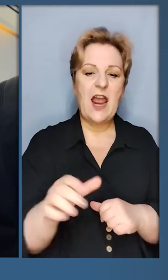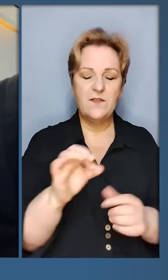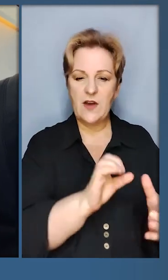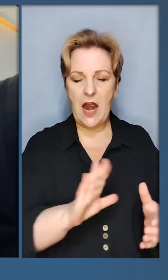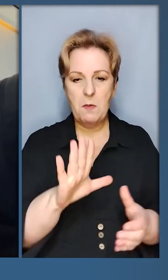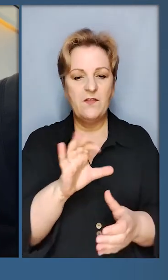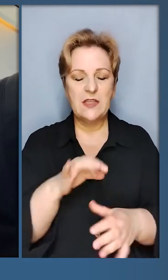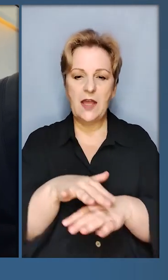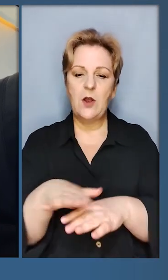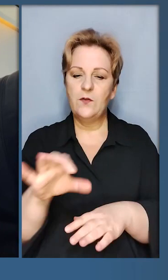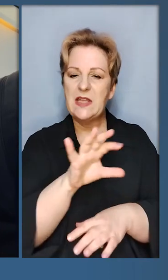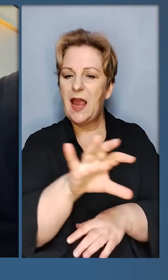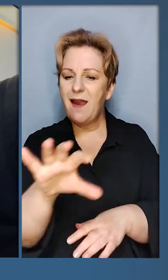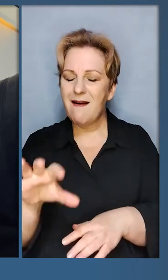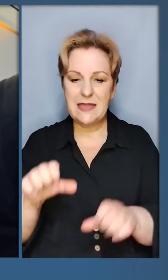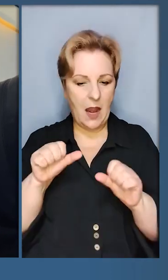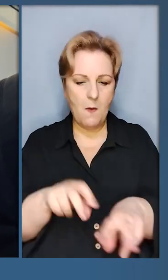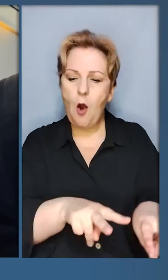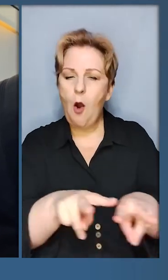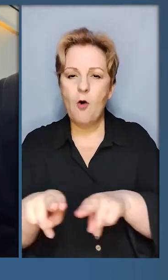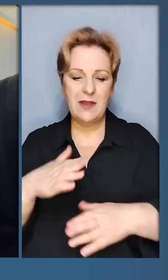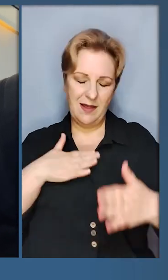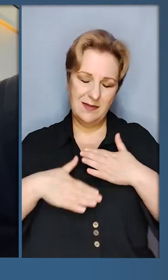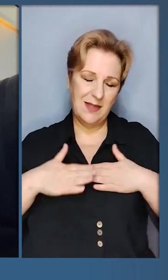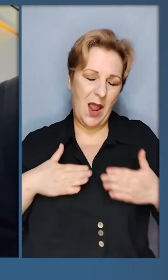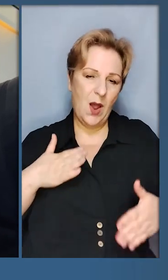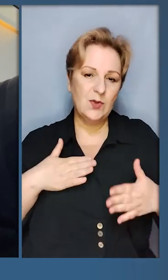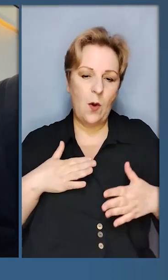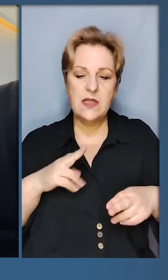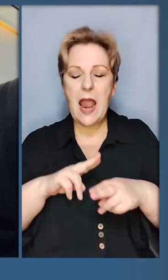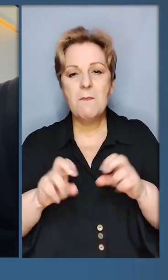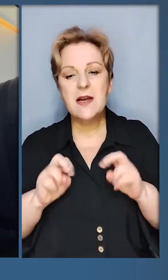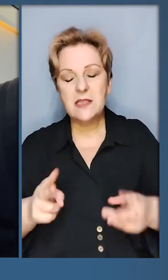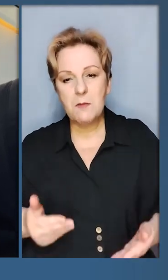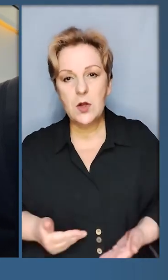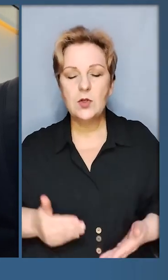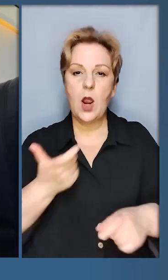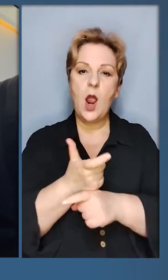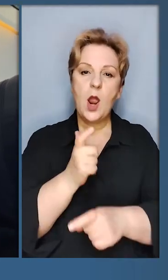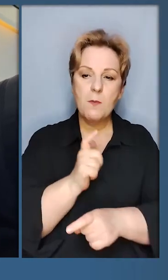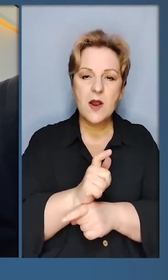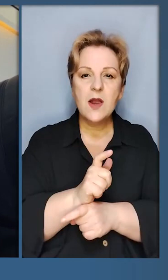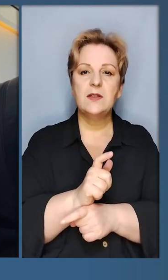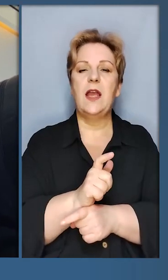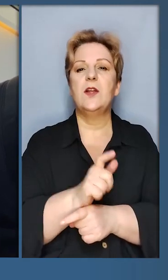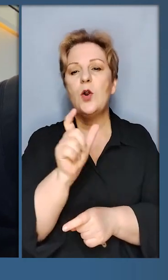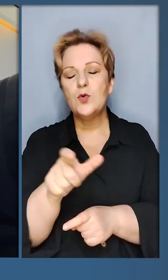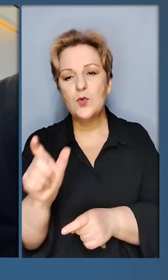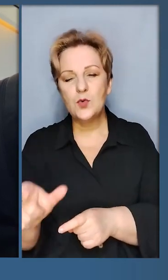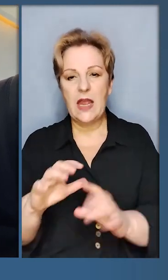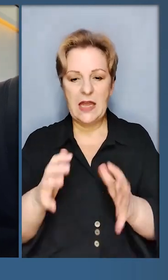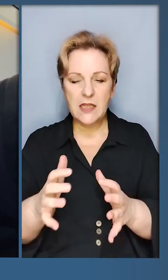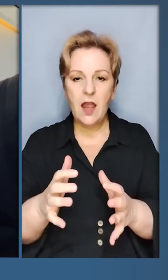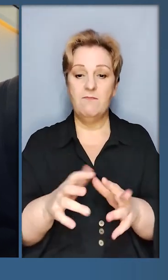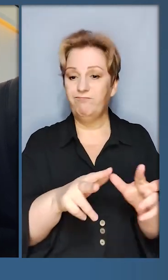щоб всі народи на всіх континентах могли однаково насолоджуватись безпечним життям. Щоб більше стабільності в